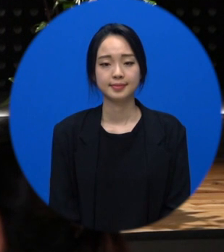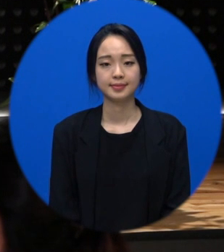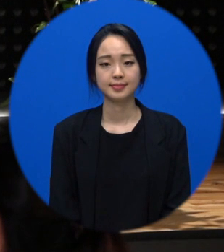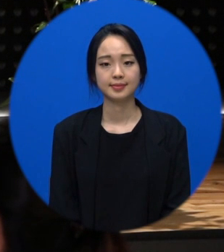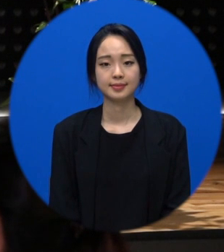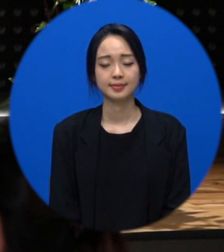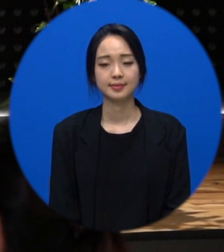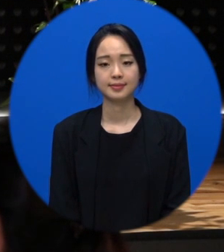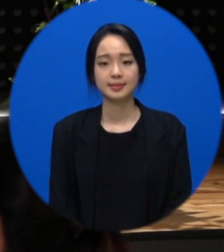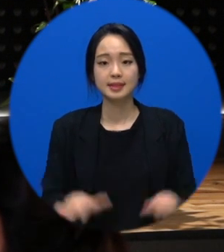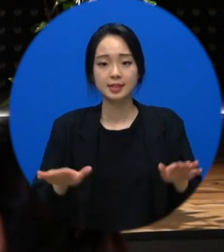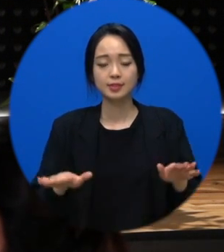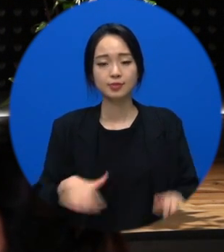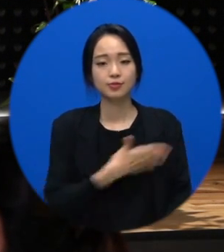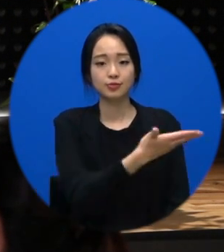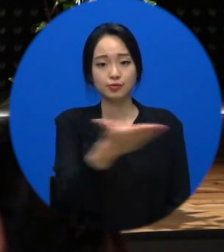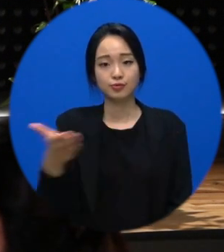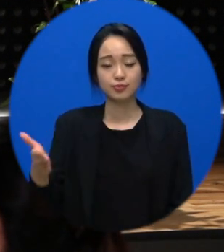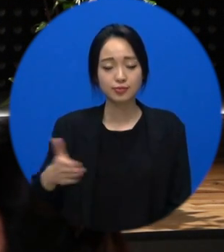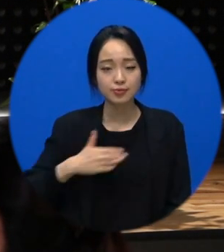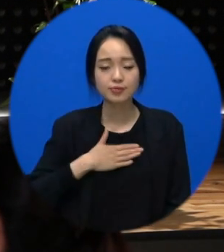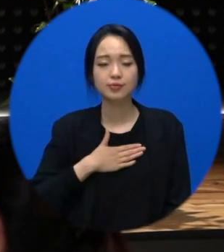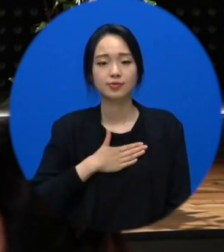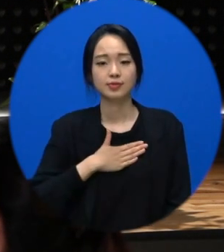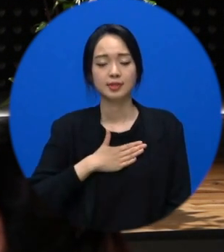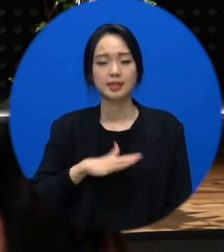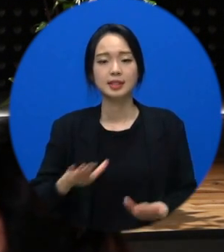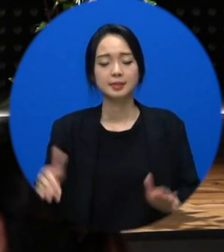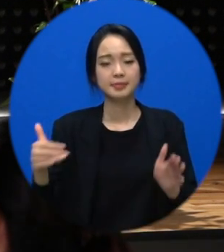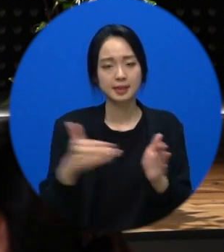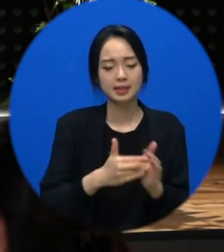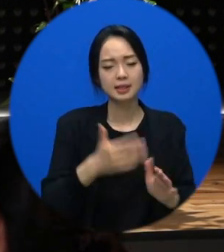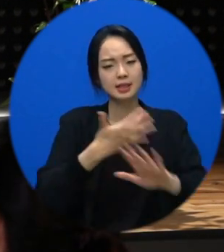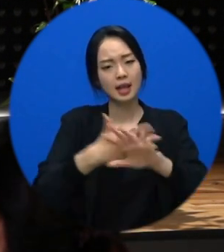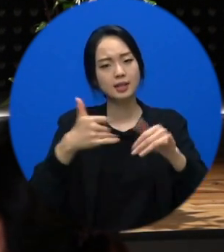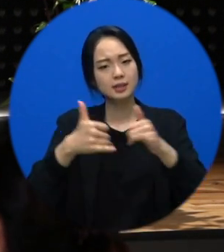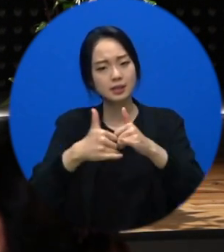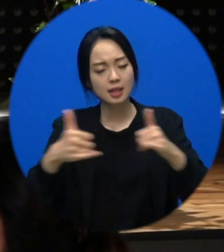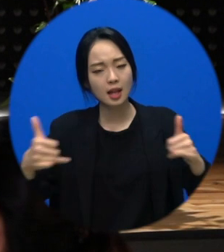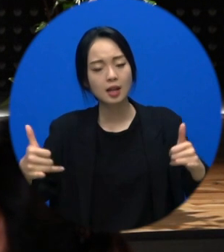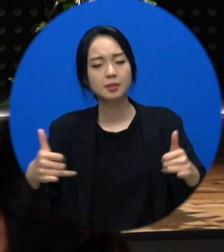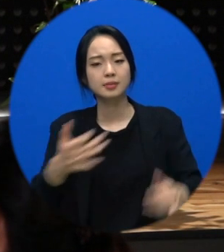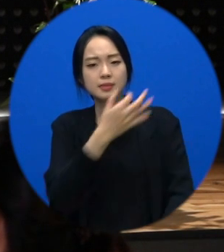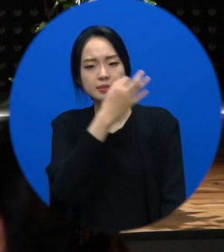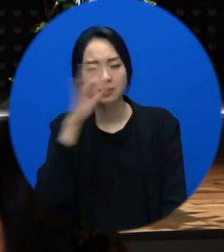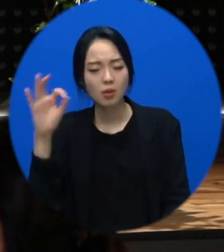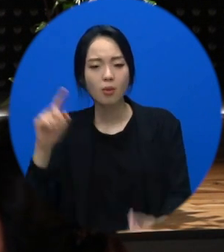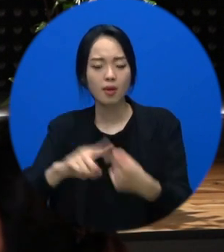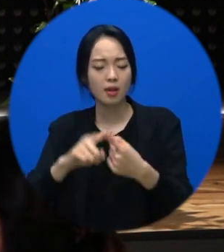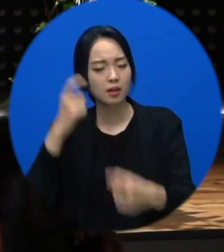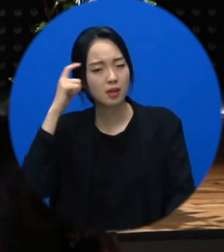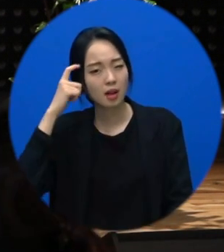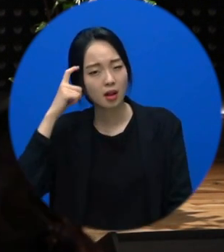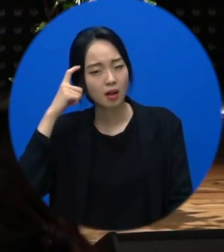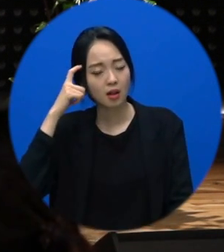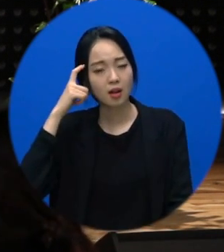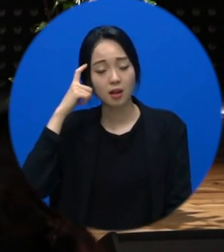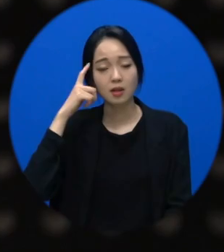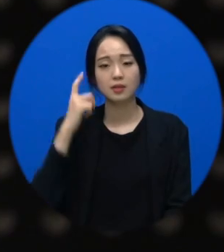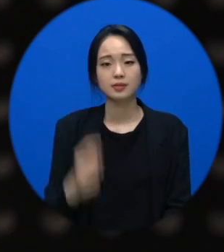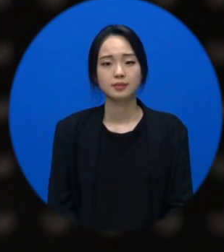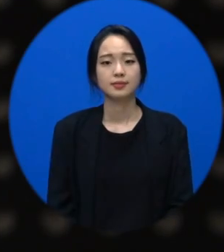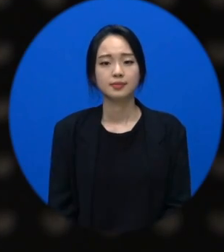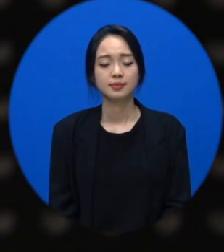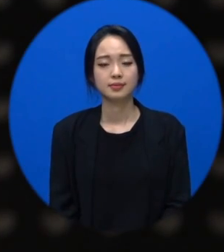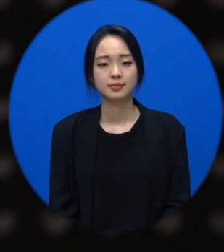이런 삶을 살아왔어요. 타인의 인정 타인의 인정을 갈구하면서 살아왔죠. 하나씩 한번 볼까요? 착하고 말 잘 듣는 아이